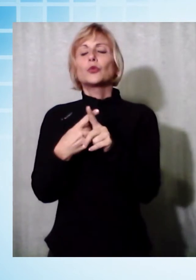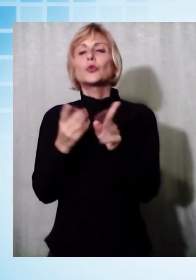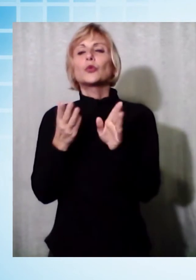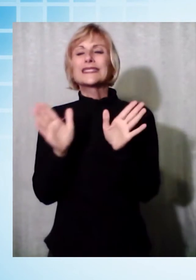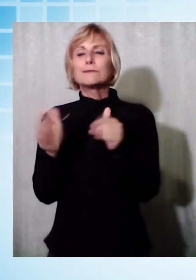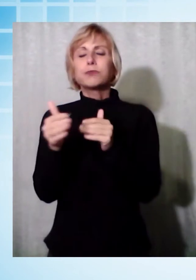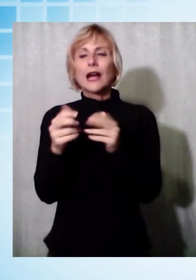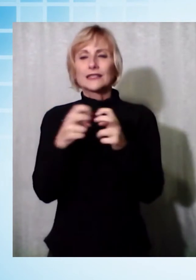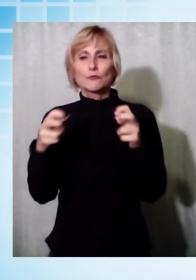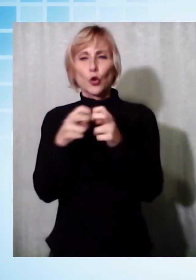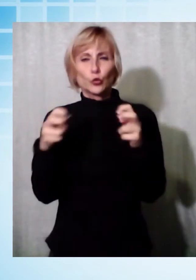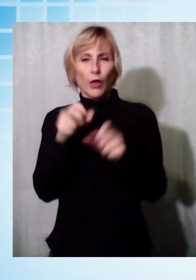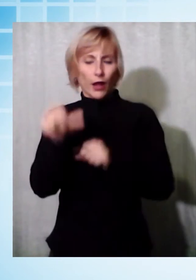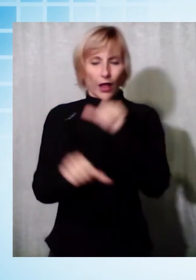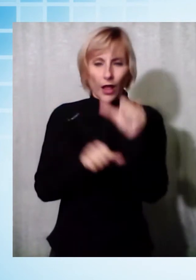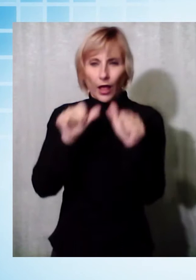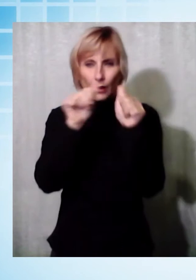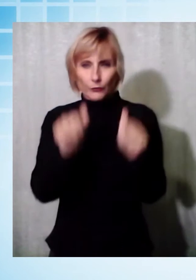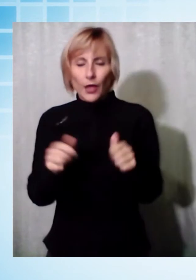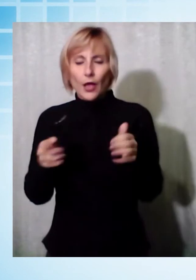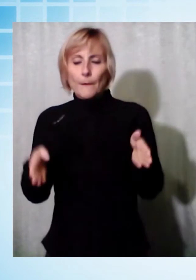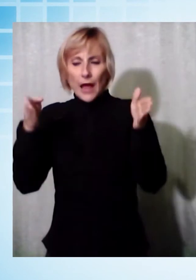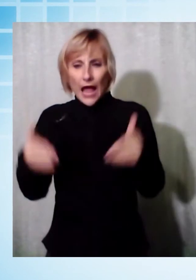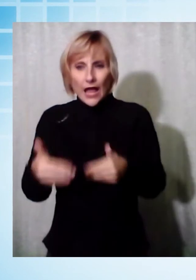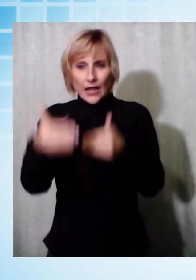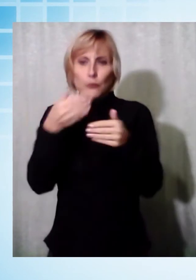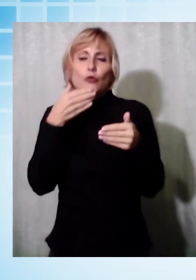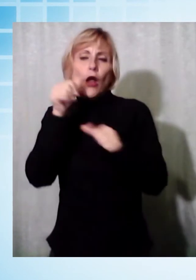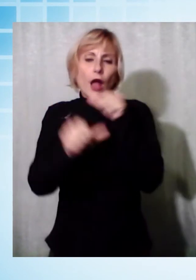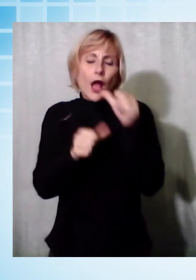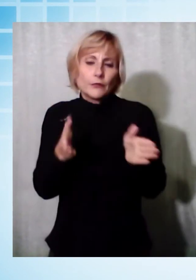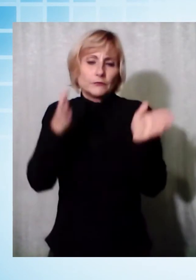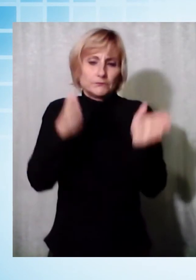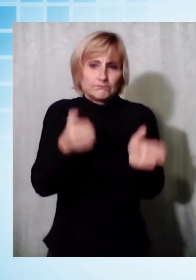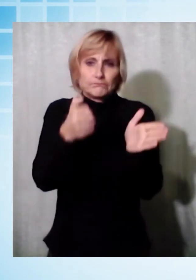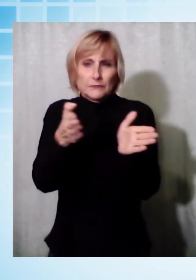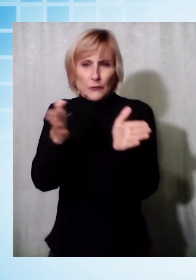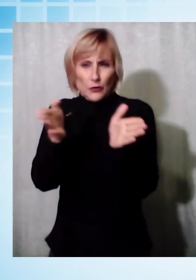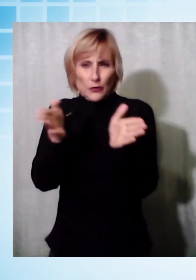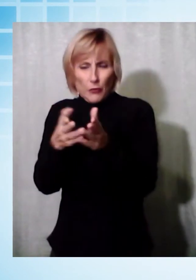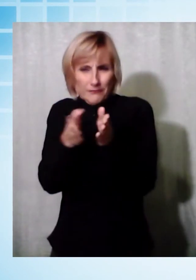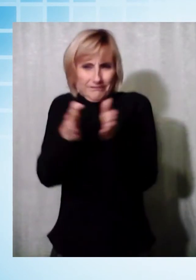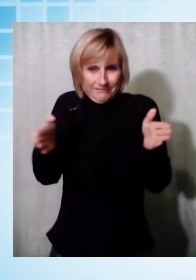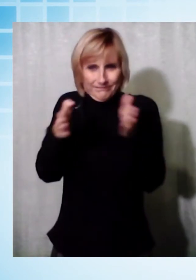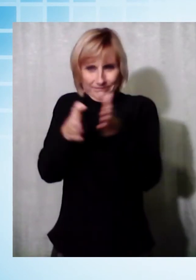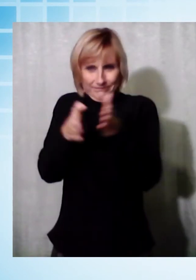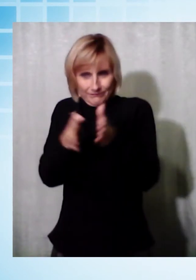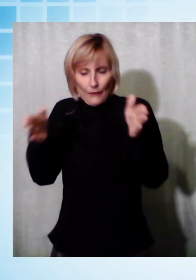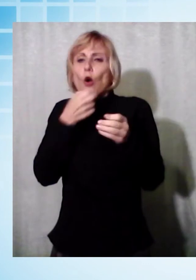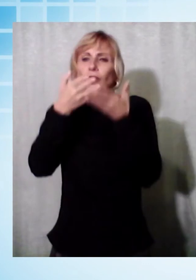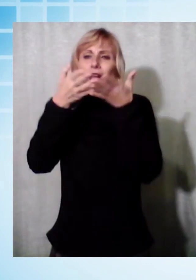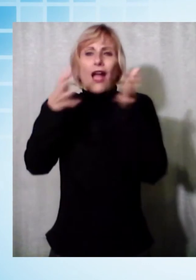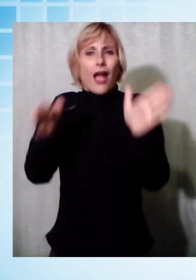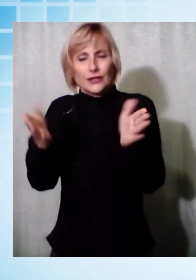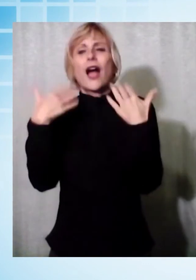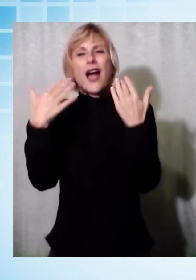infatti la realizzazione di pareti manovrabili per ampliare o restringere gli ambienti o aprirli all'area verde circostante